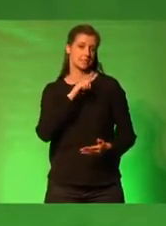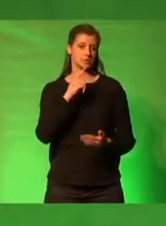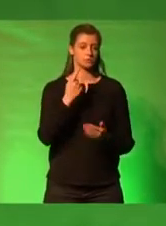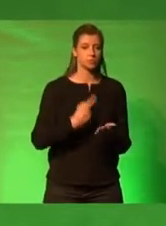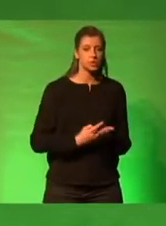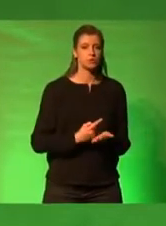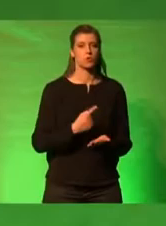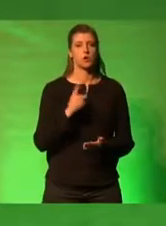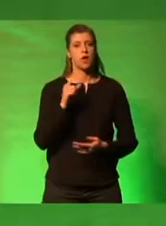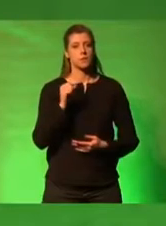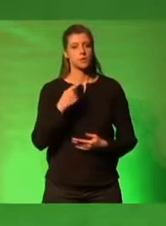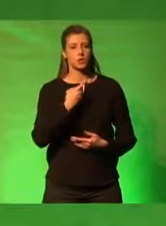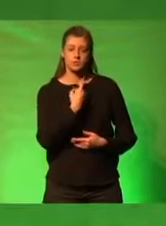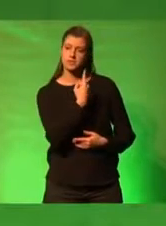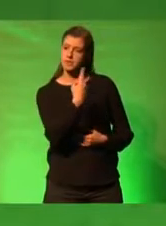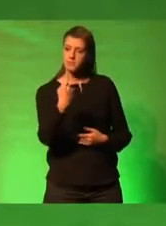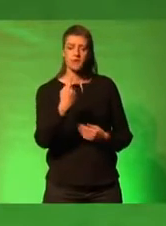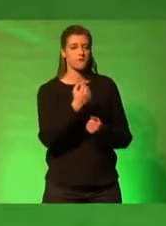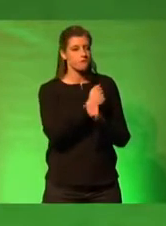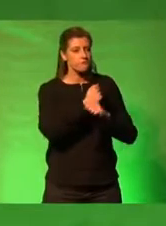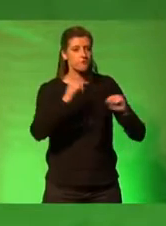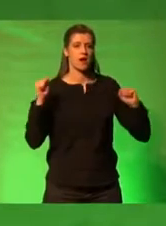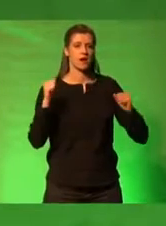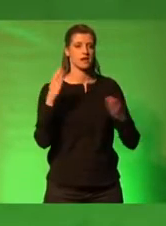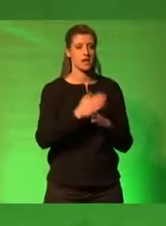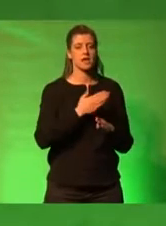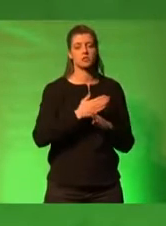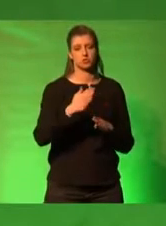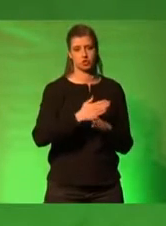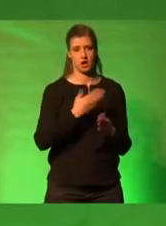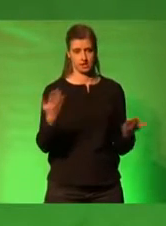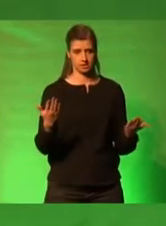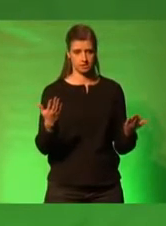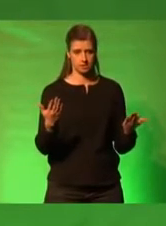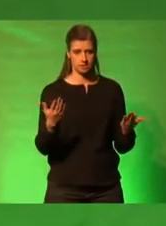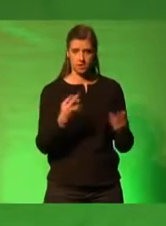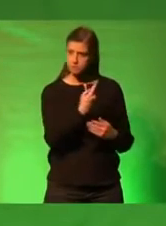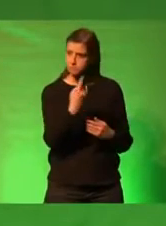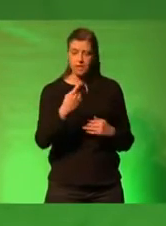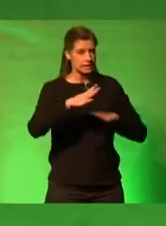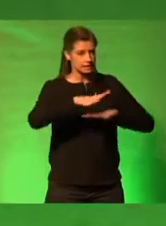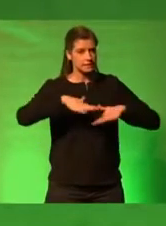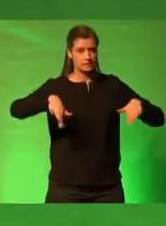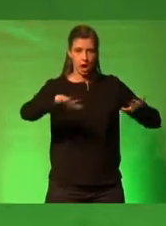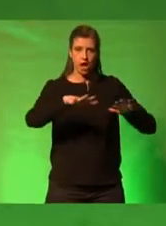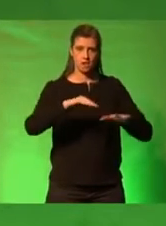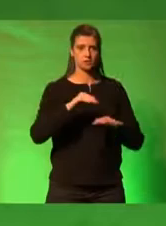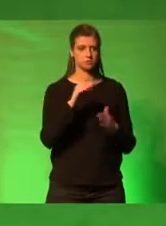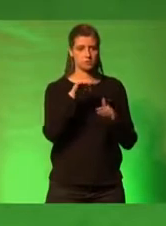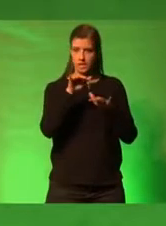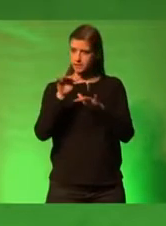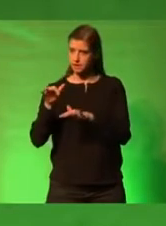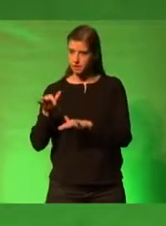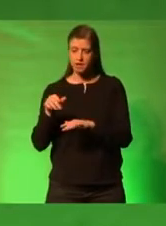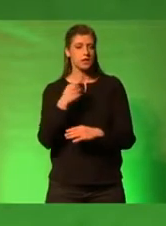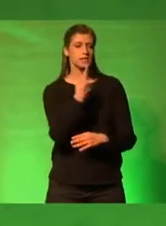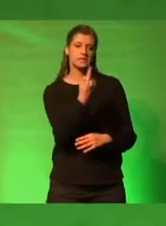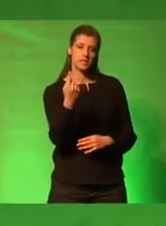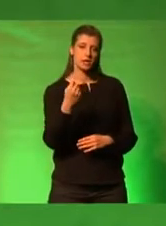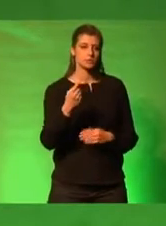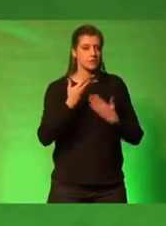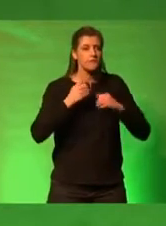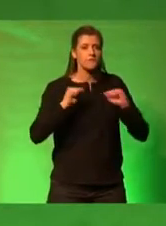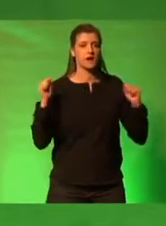wir uns alle frei entscheiden können, dass auch jede und jeder hier im Saal frei entscheiden kann, wo, wann